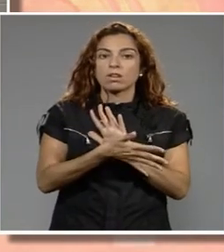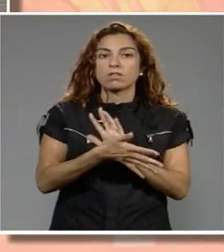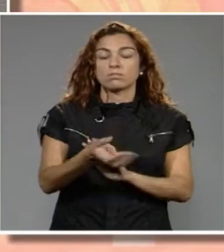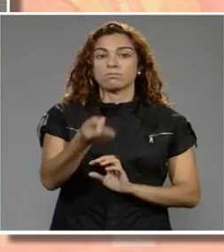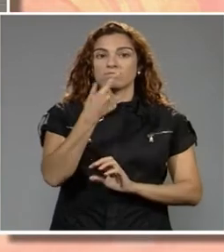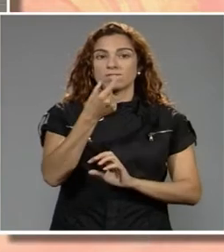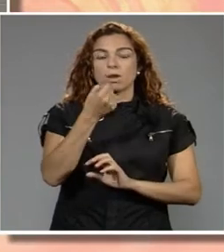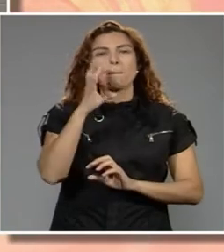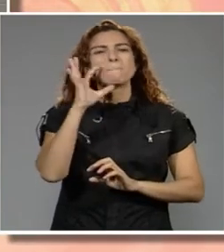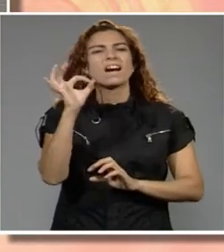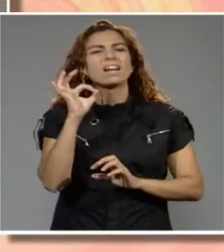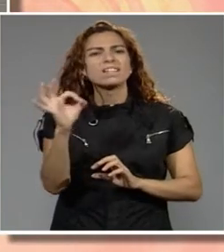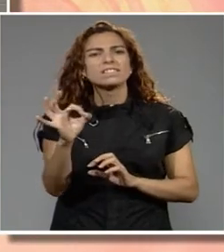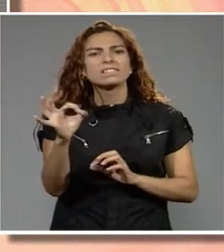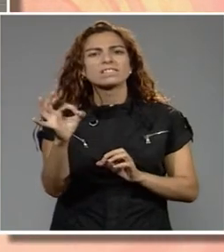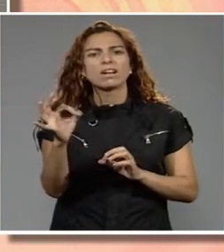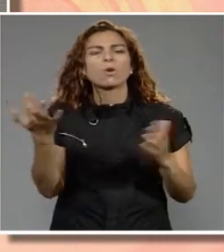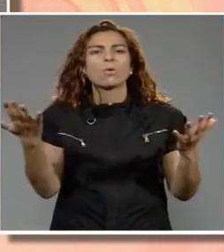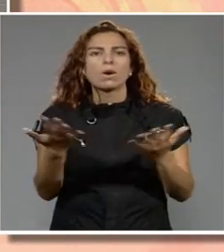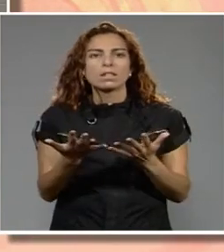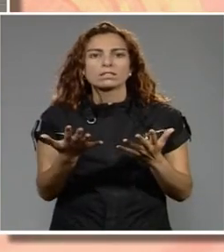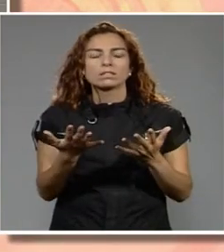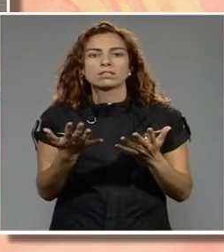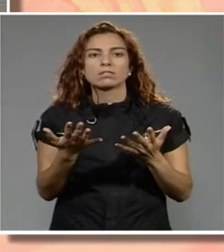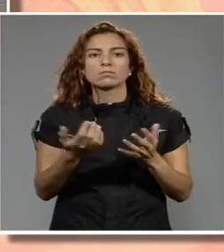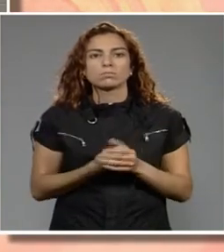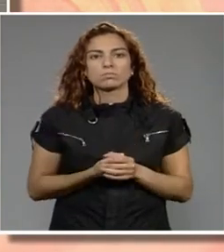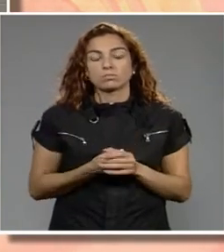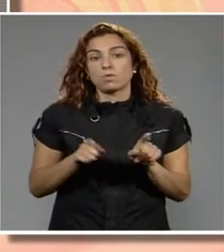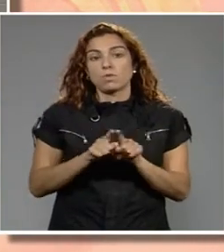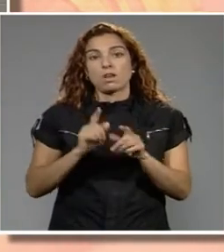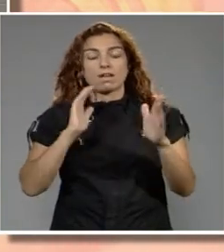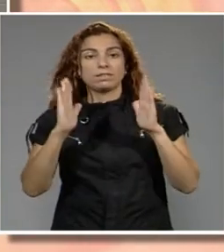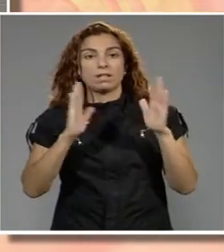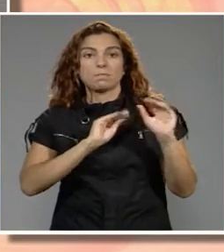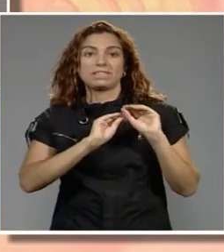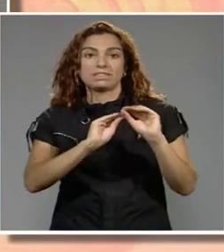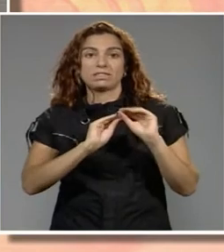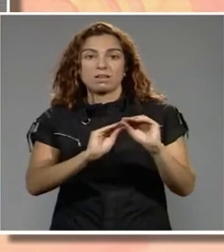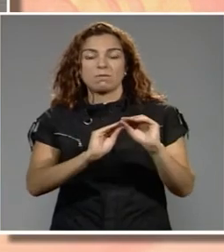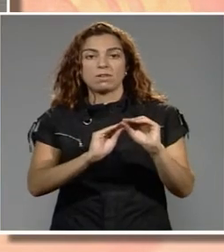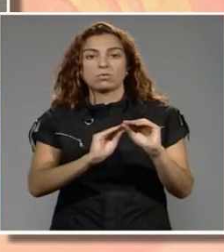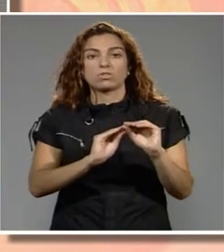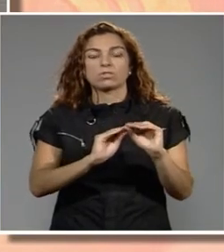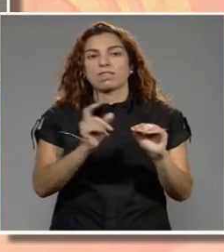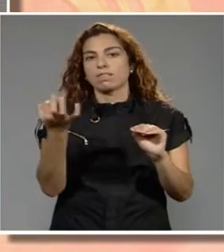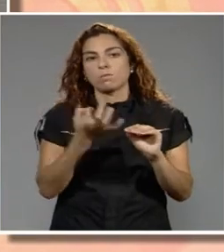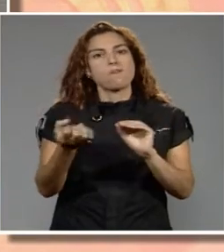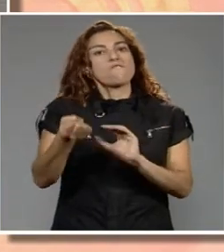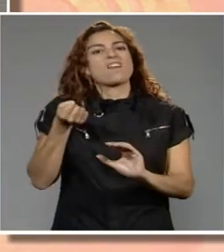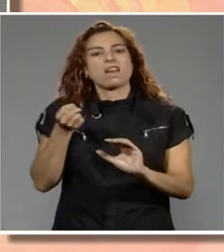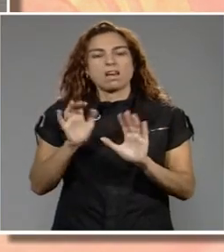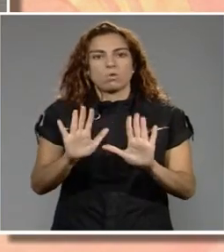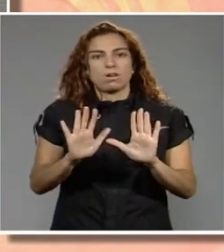el consum de substàncies topafaents i, per tant, frenar en un moment molt delicat en què el jovent té